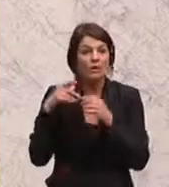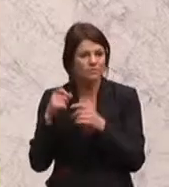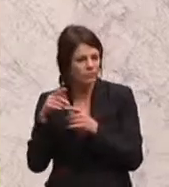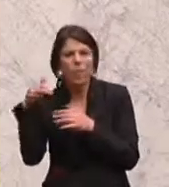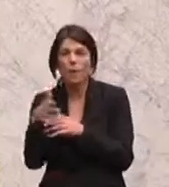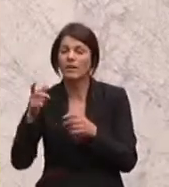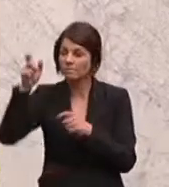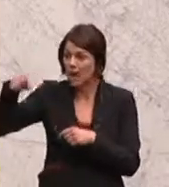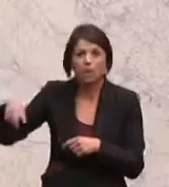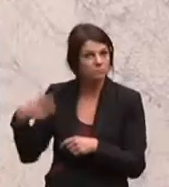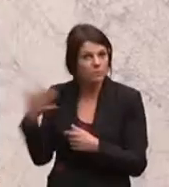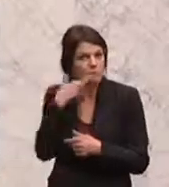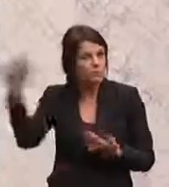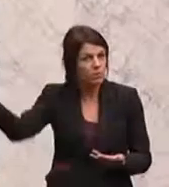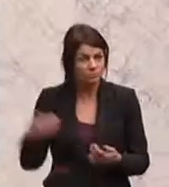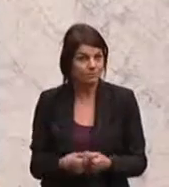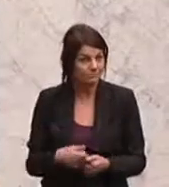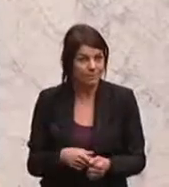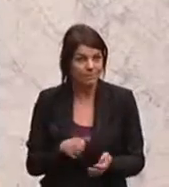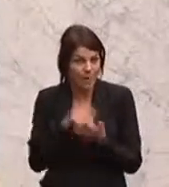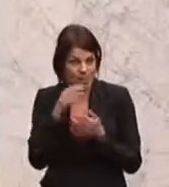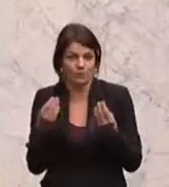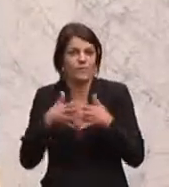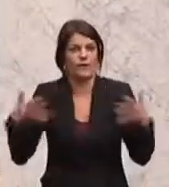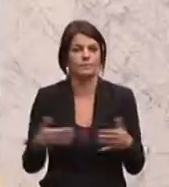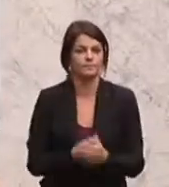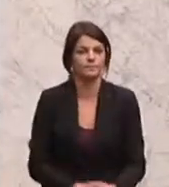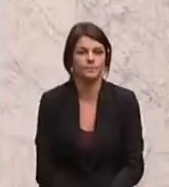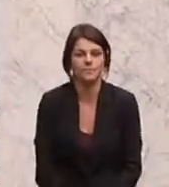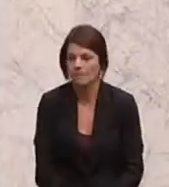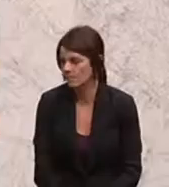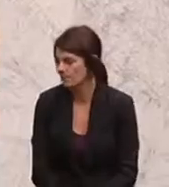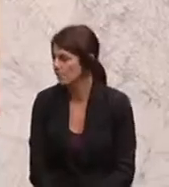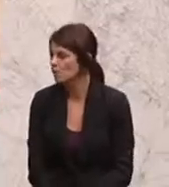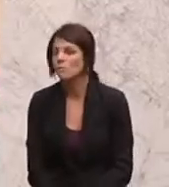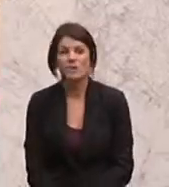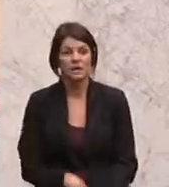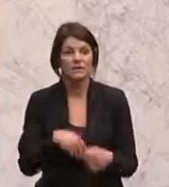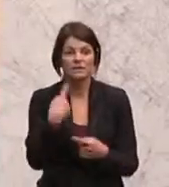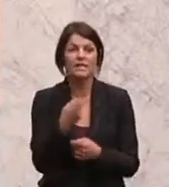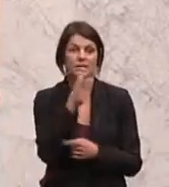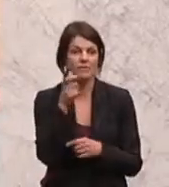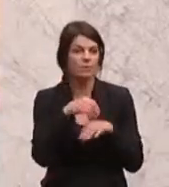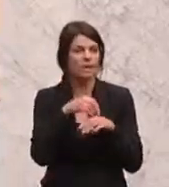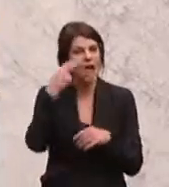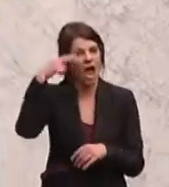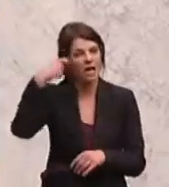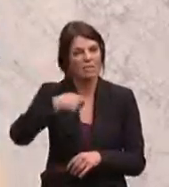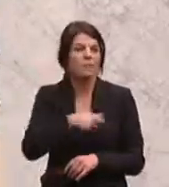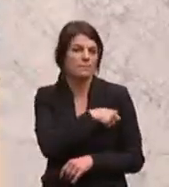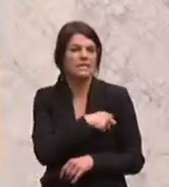findet. Das budgetäre Hauptproblem ist, dass das Zusammenwirken zwischen Bund und Länder nicht funktioniert